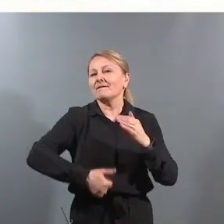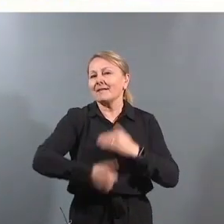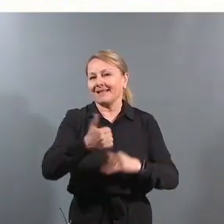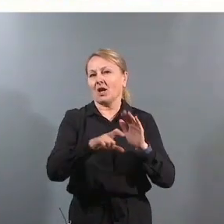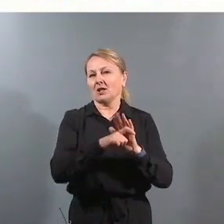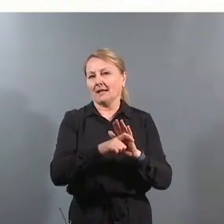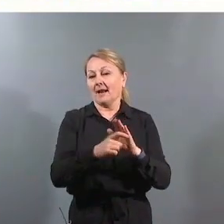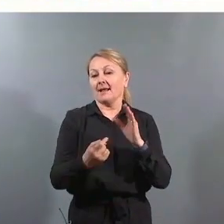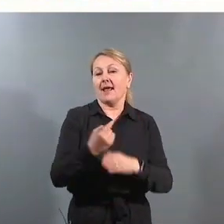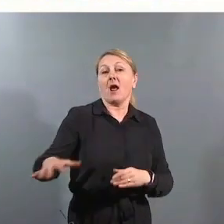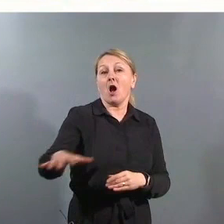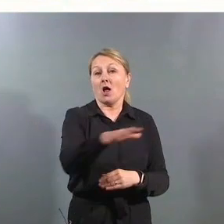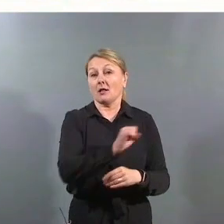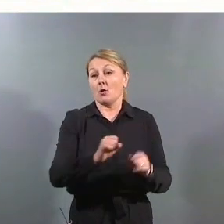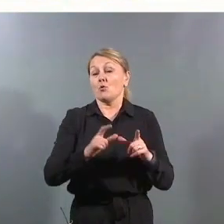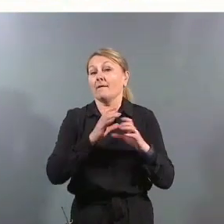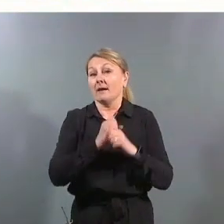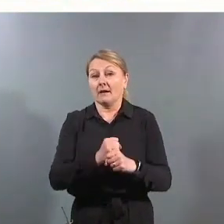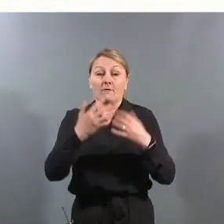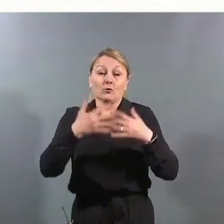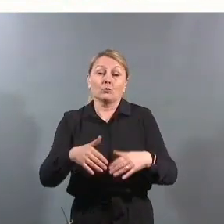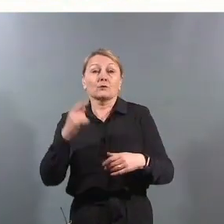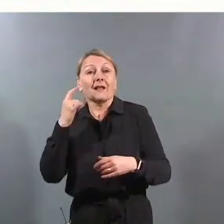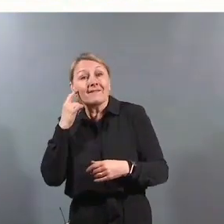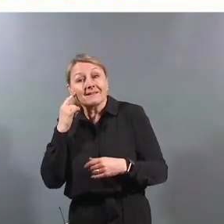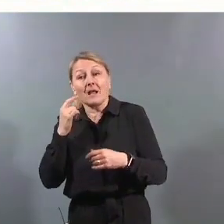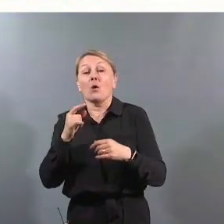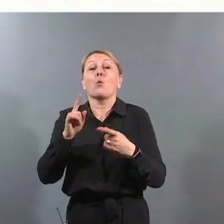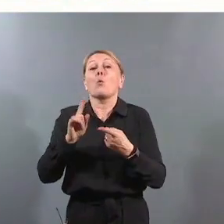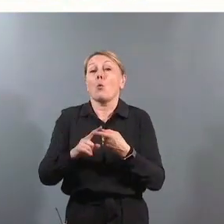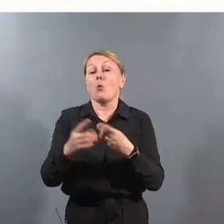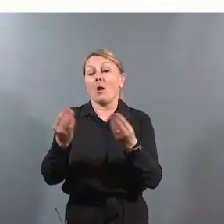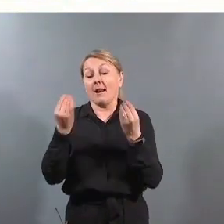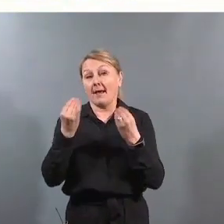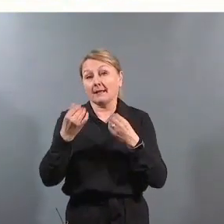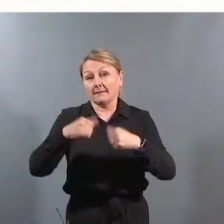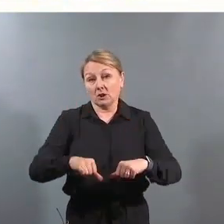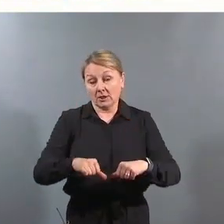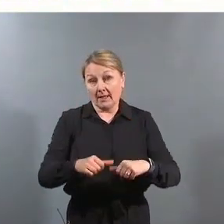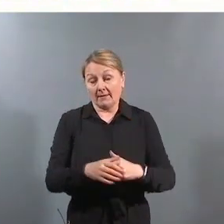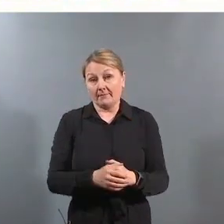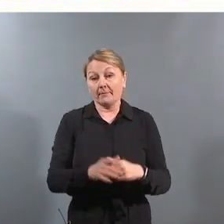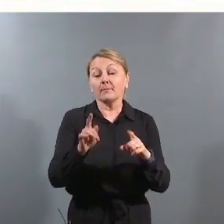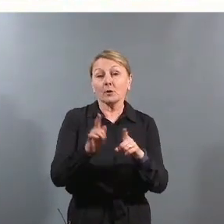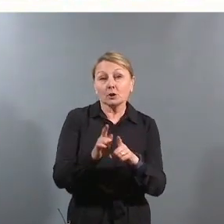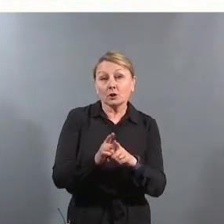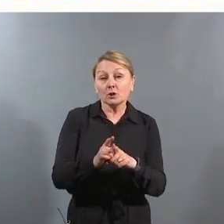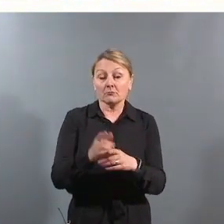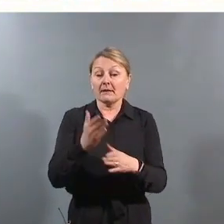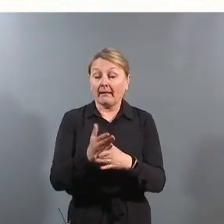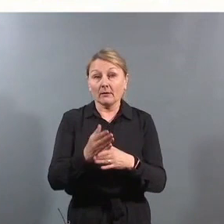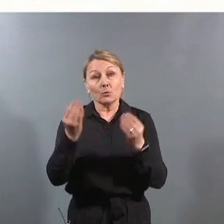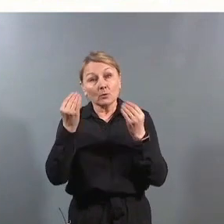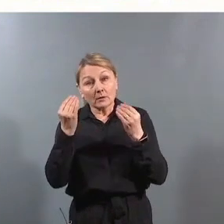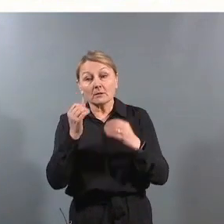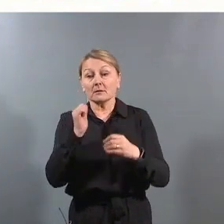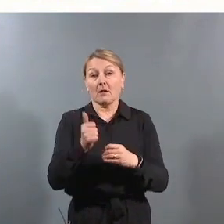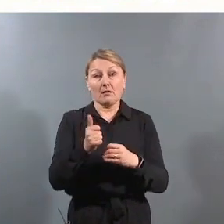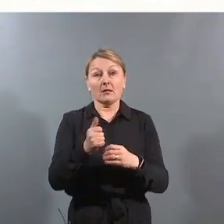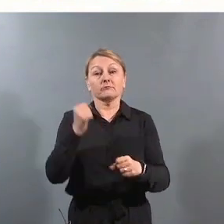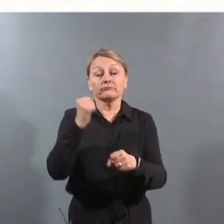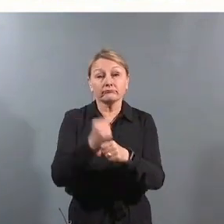alle, uavhengig av funksjonsevne og læringsvansker. Det betyr at retten til utdanning skal realiseres